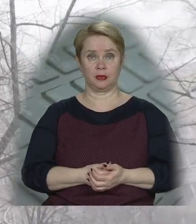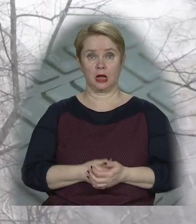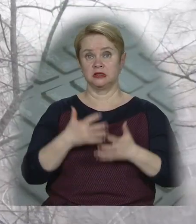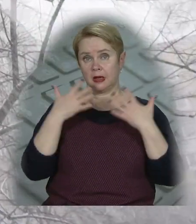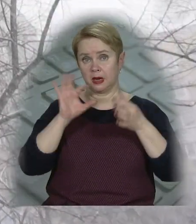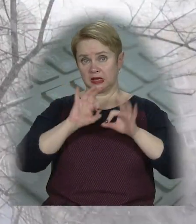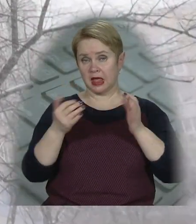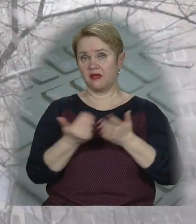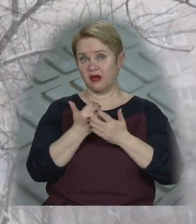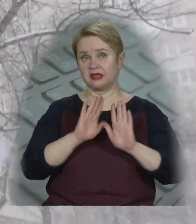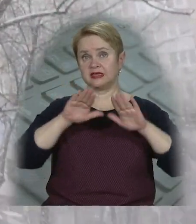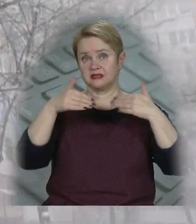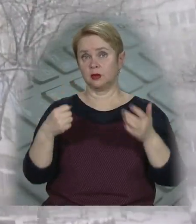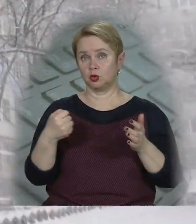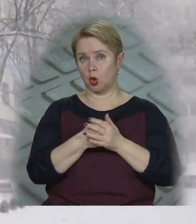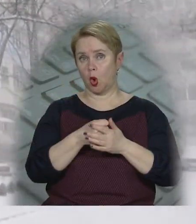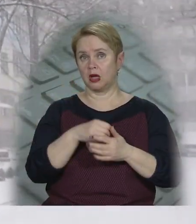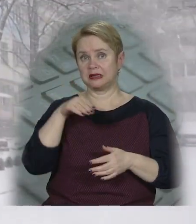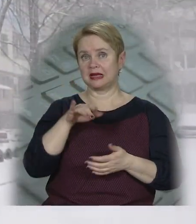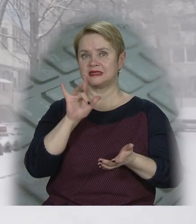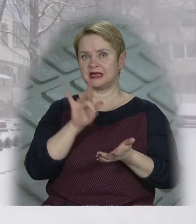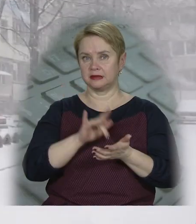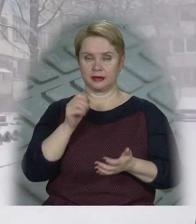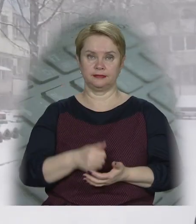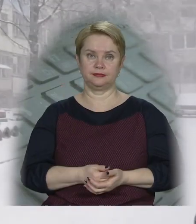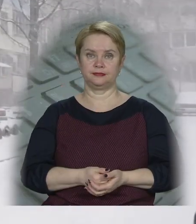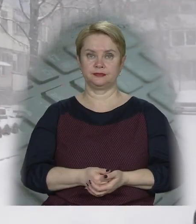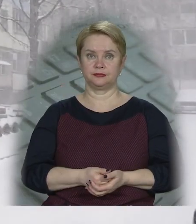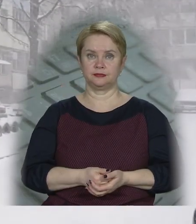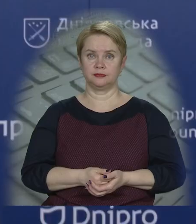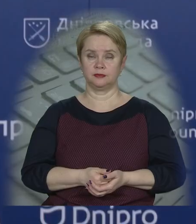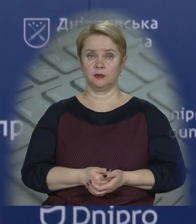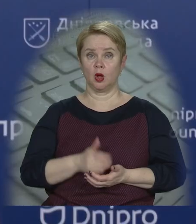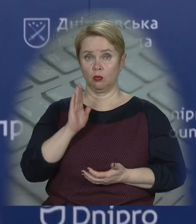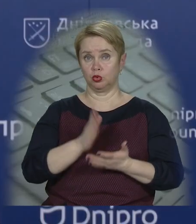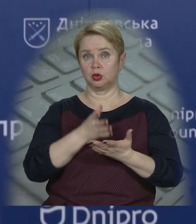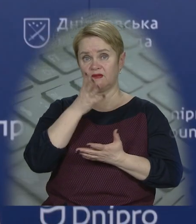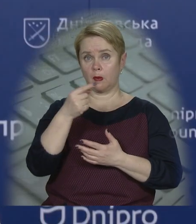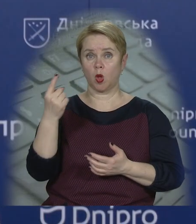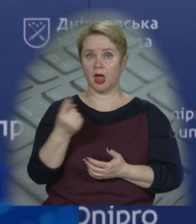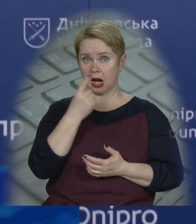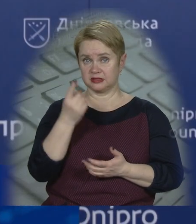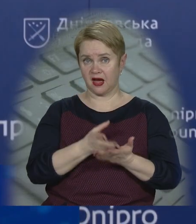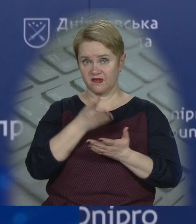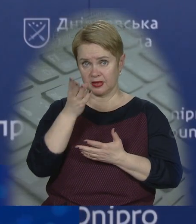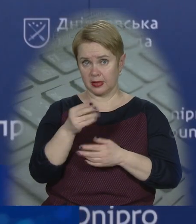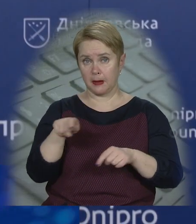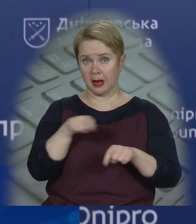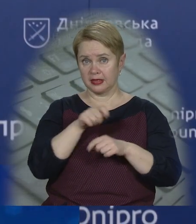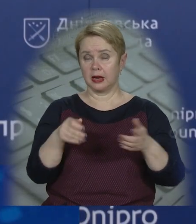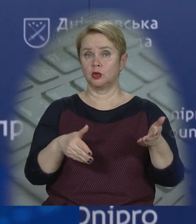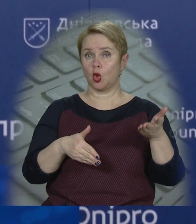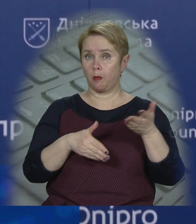За більш детальною інформацією звертайтесь до терцентрів. Буде одноразова виплата